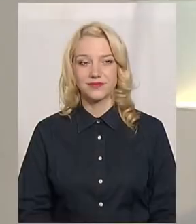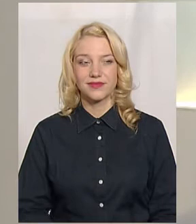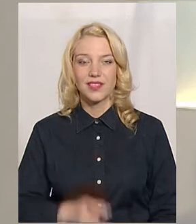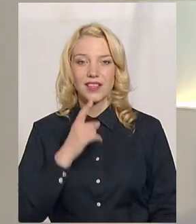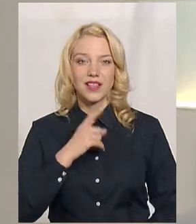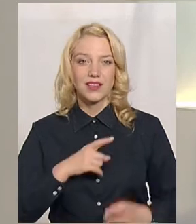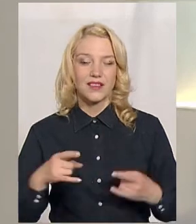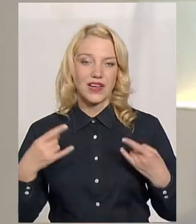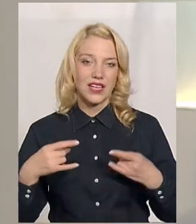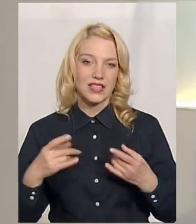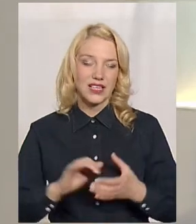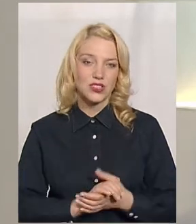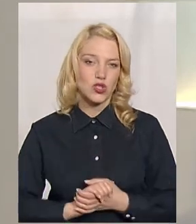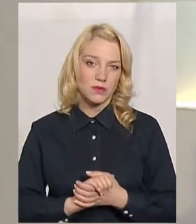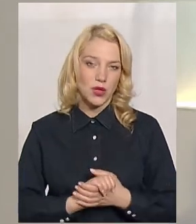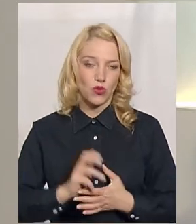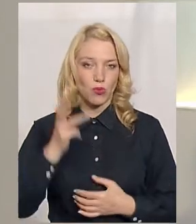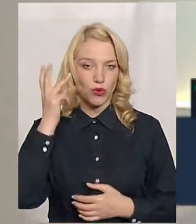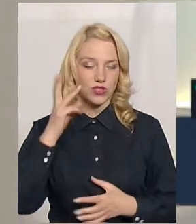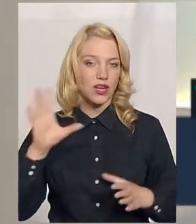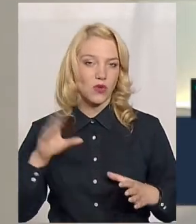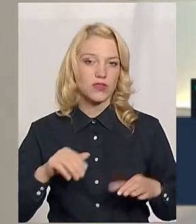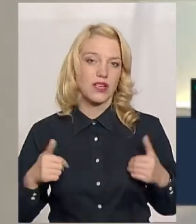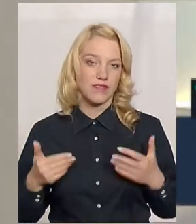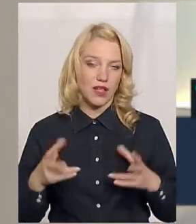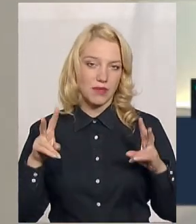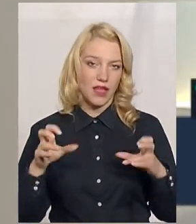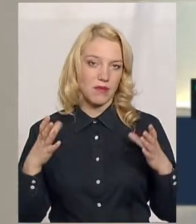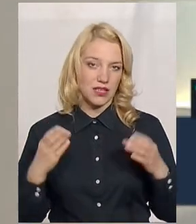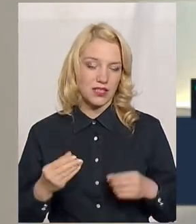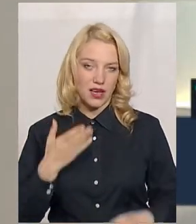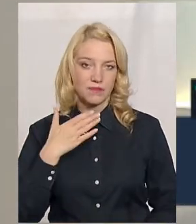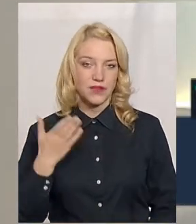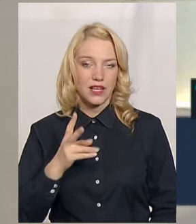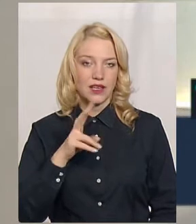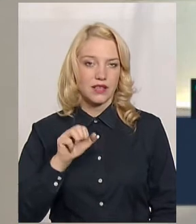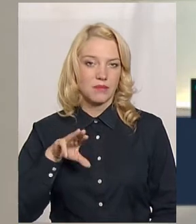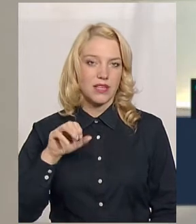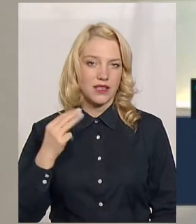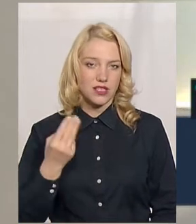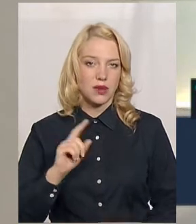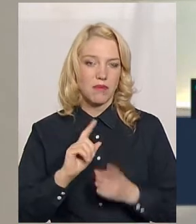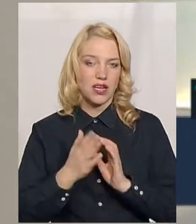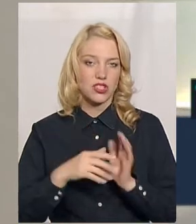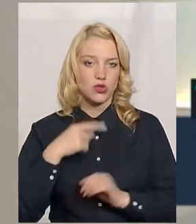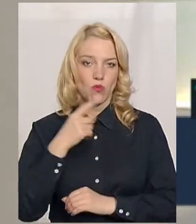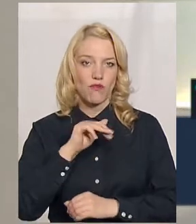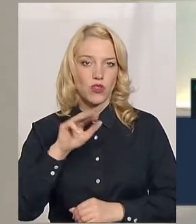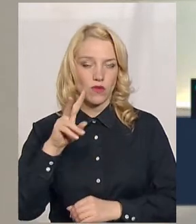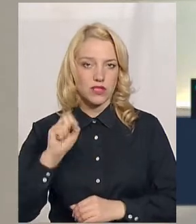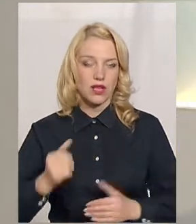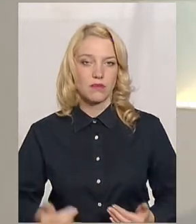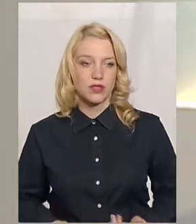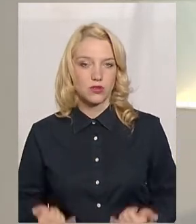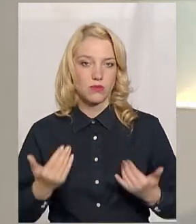Триває Етер на Суспільному. Поділля. Усіх вітаємо в темі дня. Мене звати Олена Кимінеш. На жестову мобу прикладає Оксана Фіновська. Працюємо